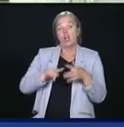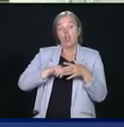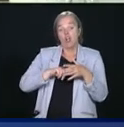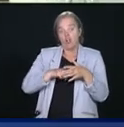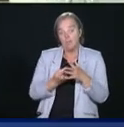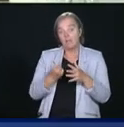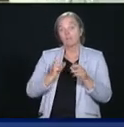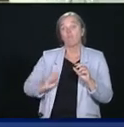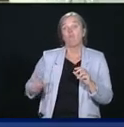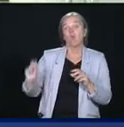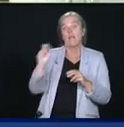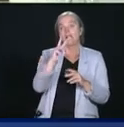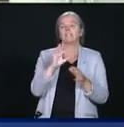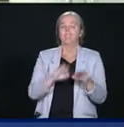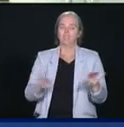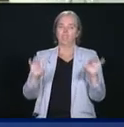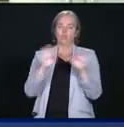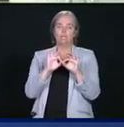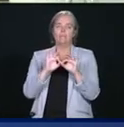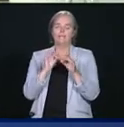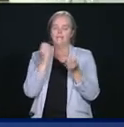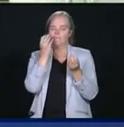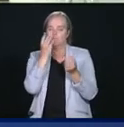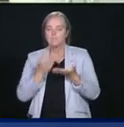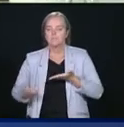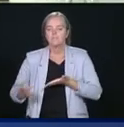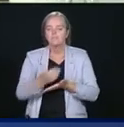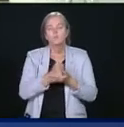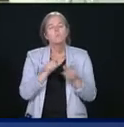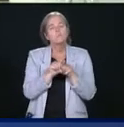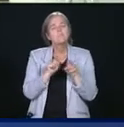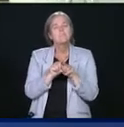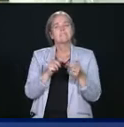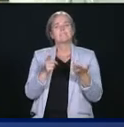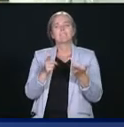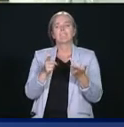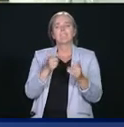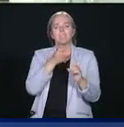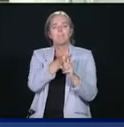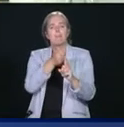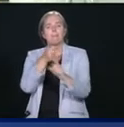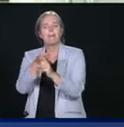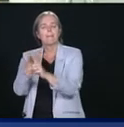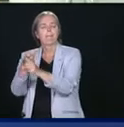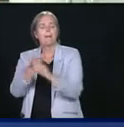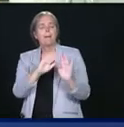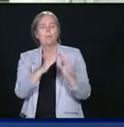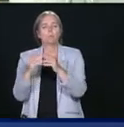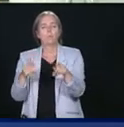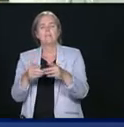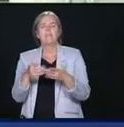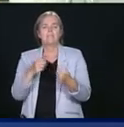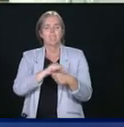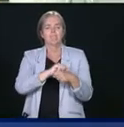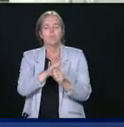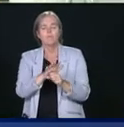Mais aussi qu'on ait plus d'informations sur les communautés qui pourraient être plus affectées par la COVID-19.